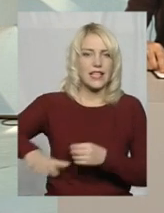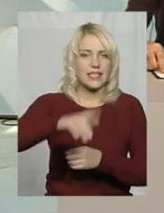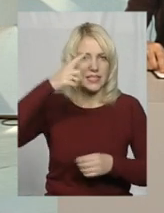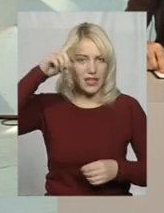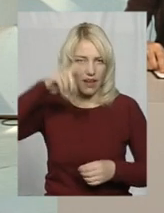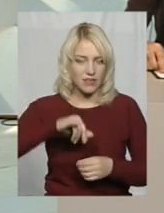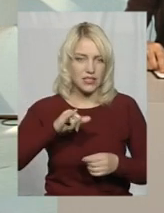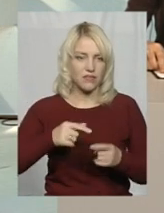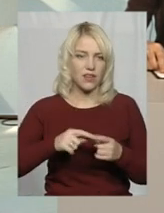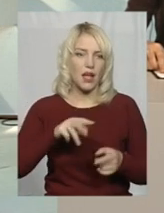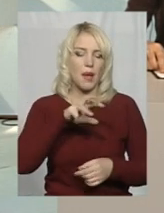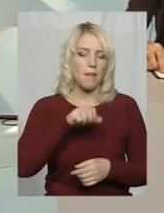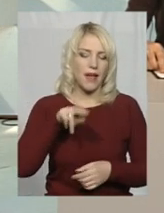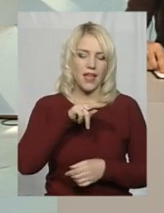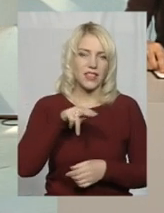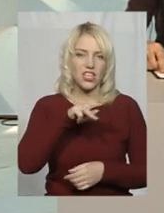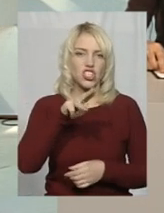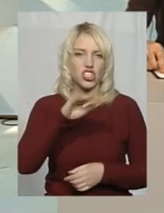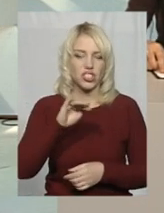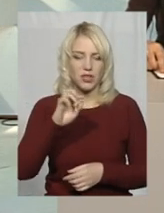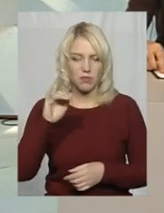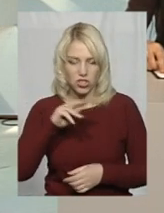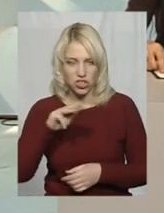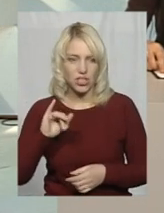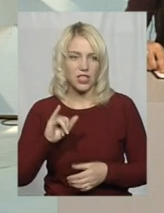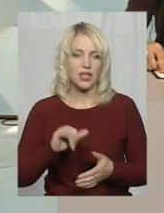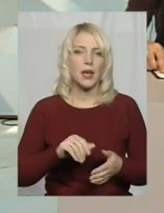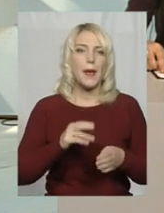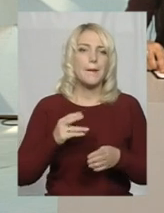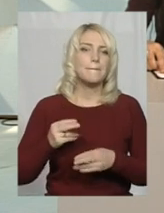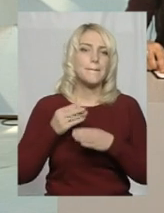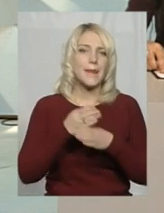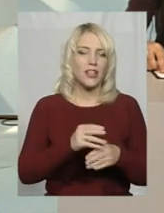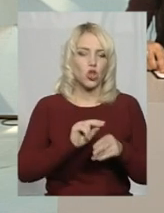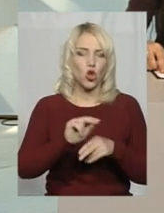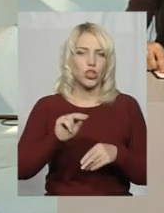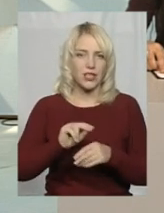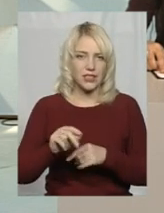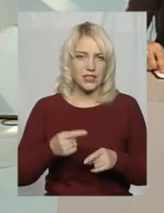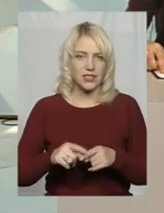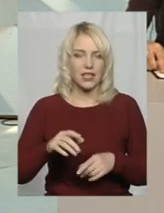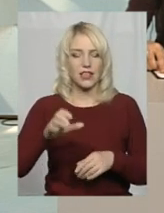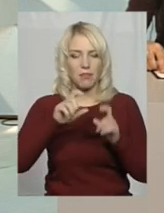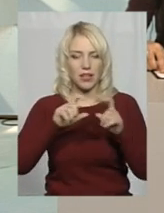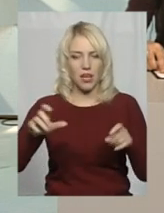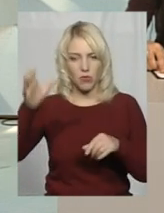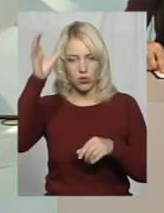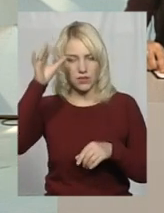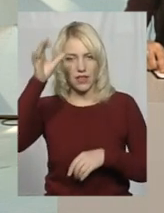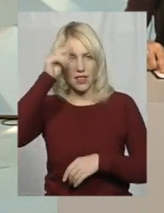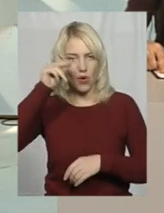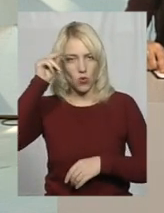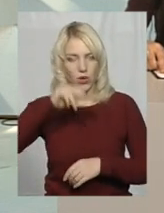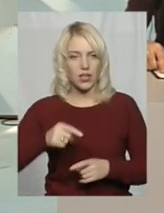заповідника Межибіж Ігорем Западенком та методистом Науково-методичного центру Департаменту освіти та науки Хмельницької міської ради